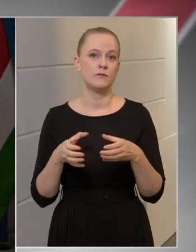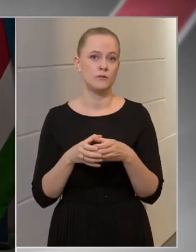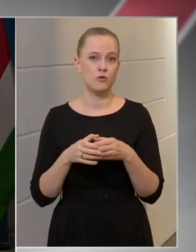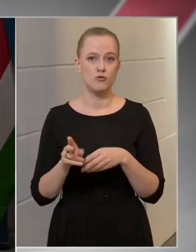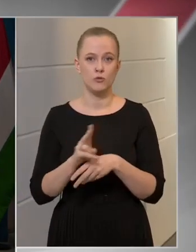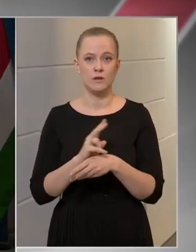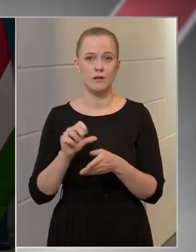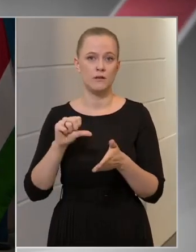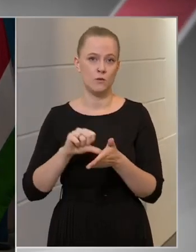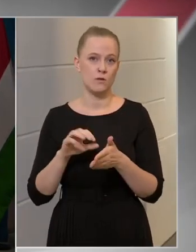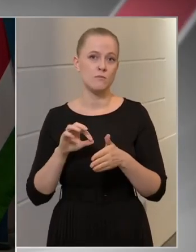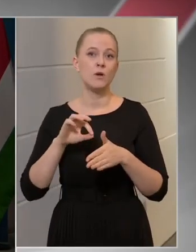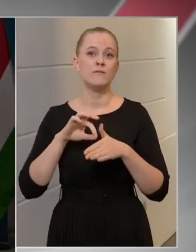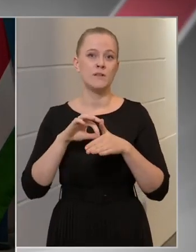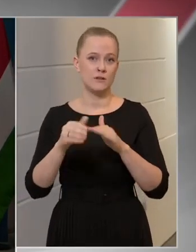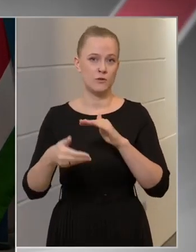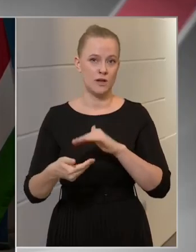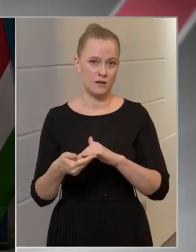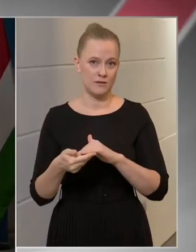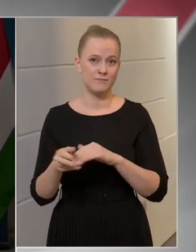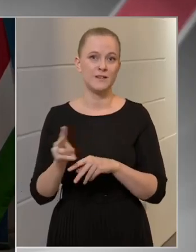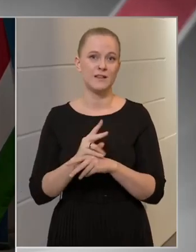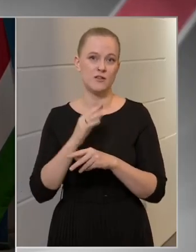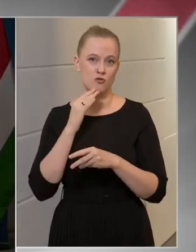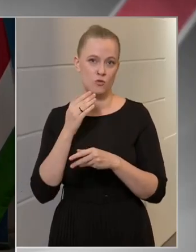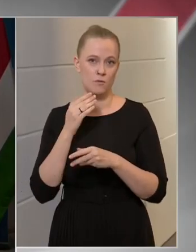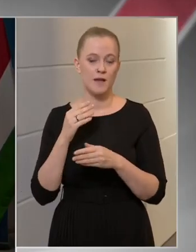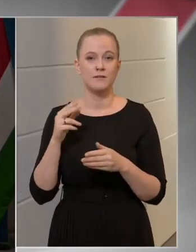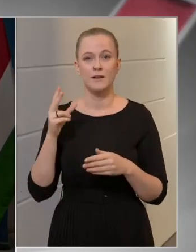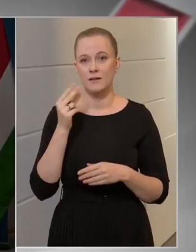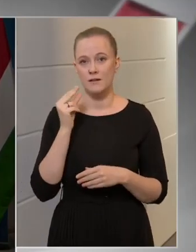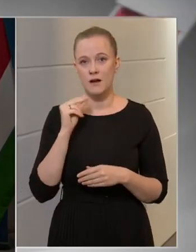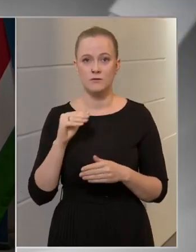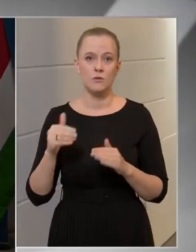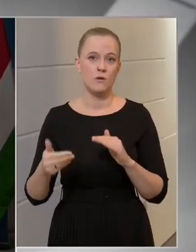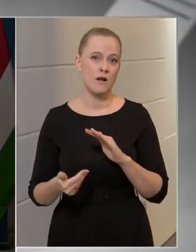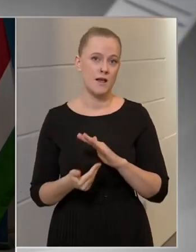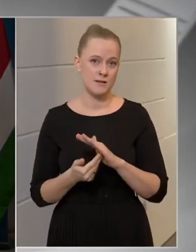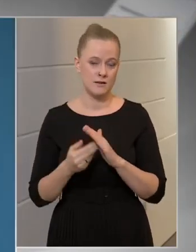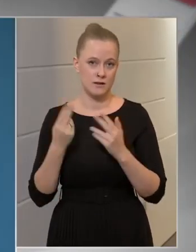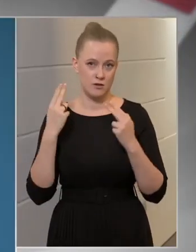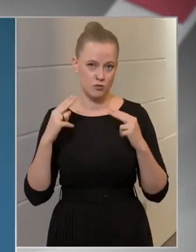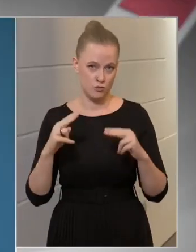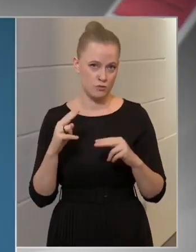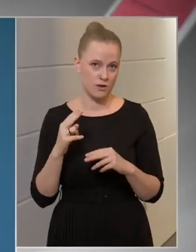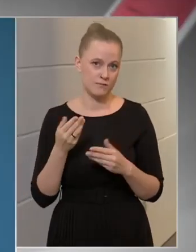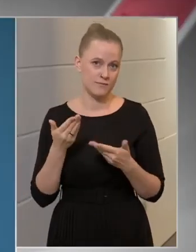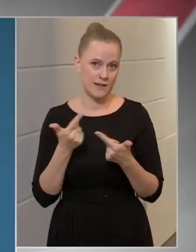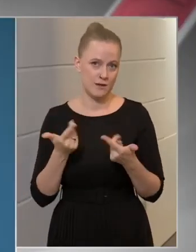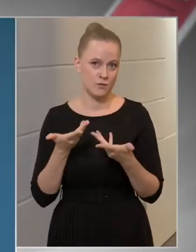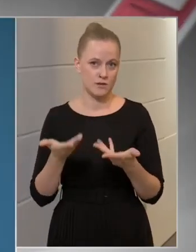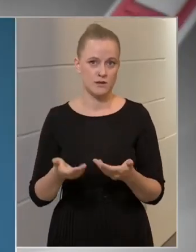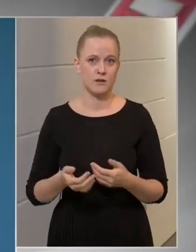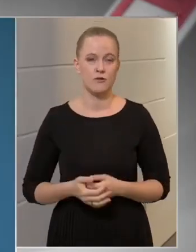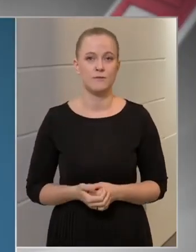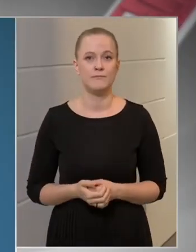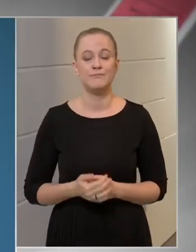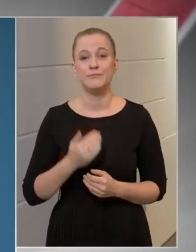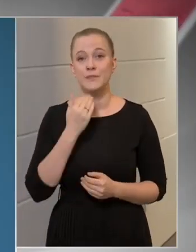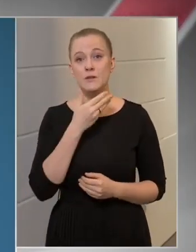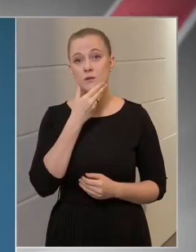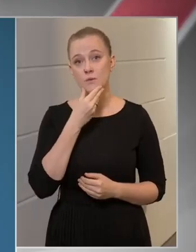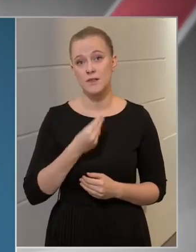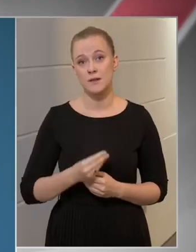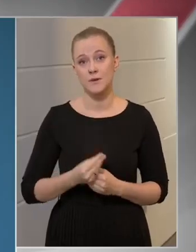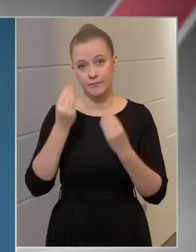Ügyeleti Központ vezettőhelyettesének, Kis Robert rendőr alezredes úrnak a tájékoztatását. Köszönöm szépen!